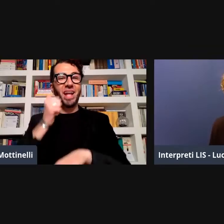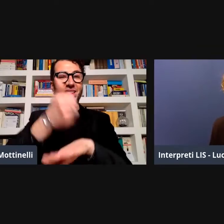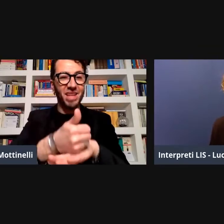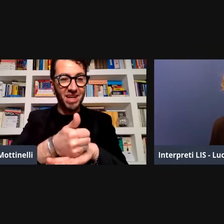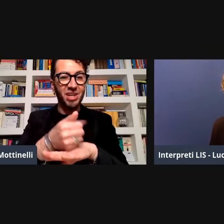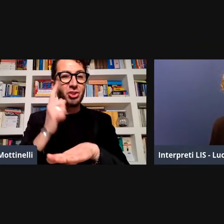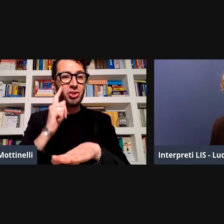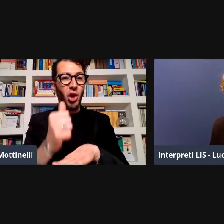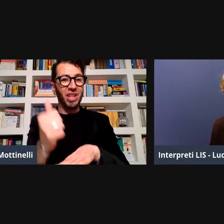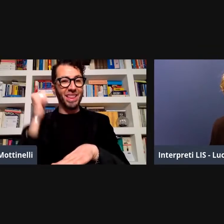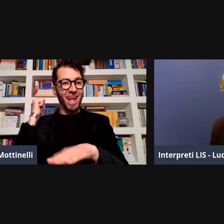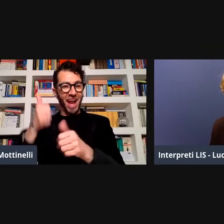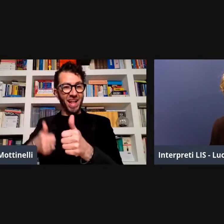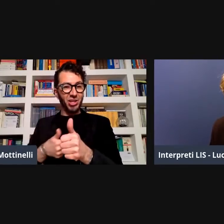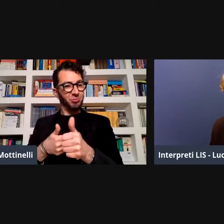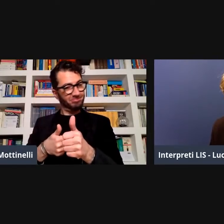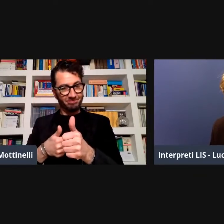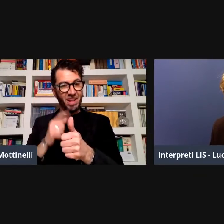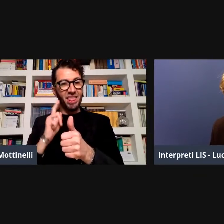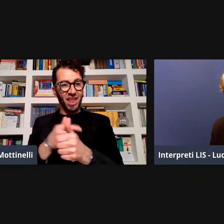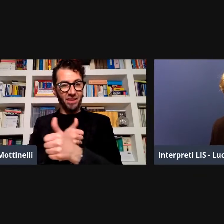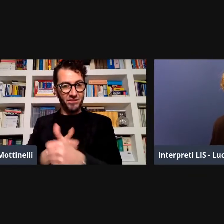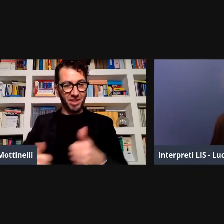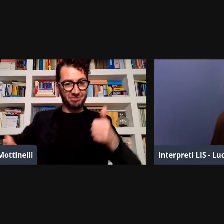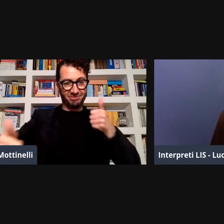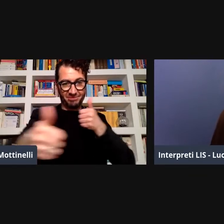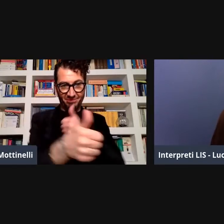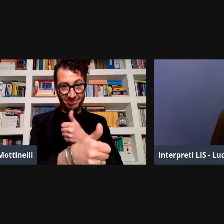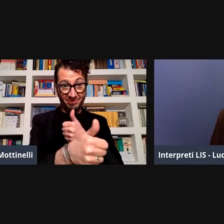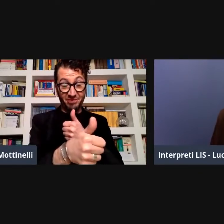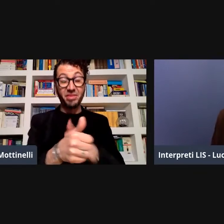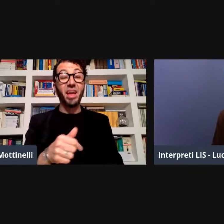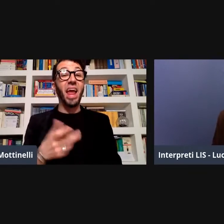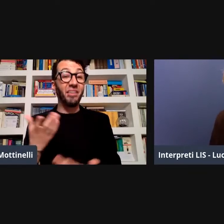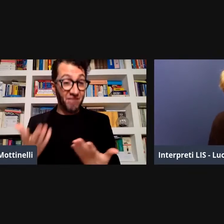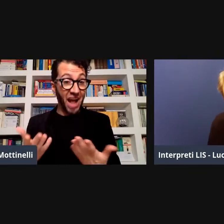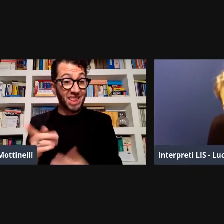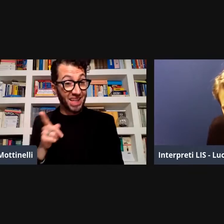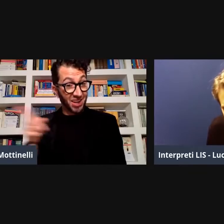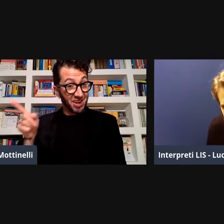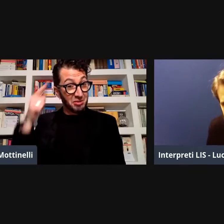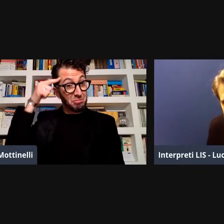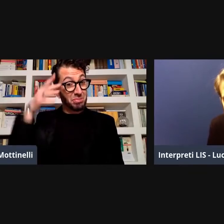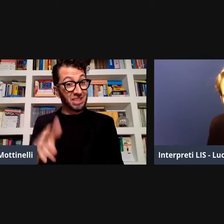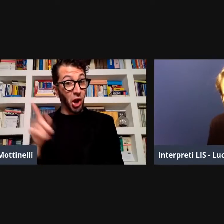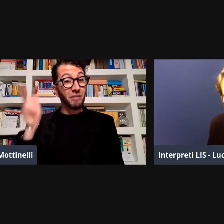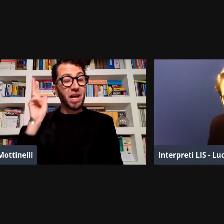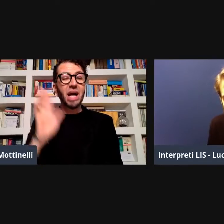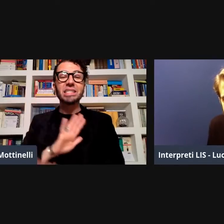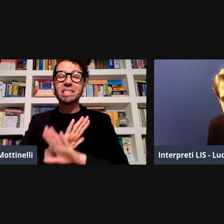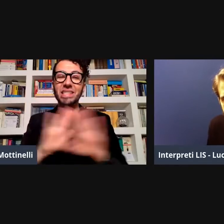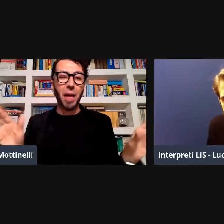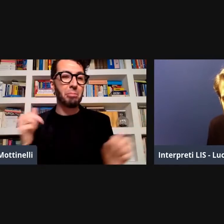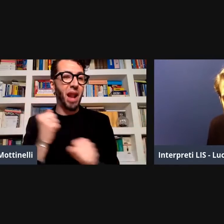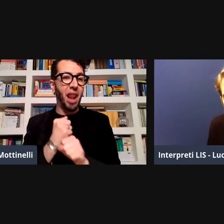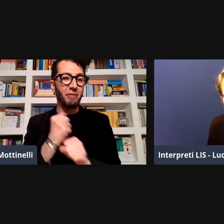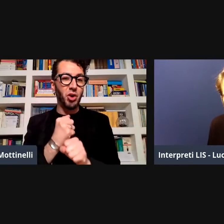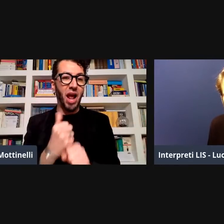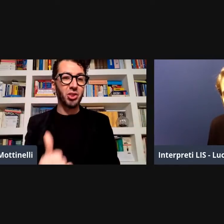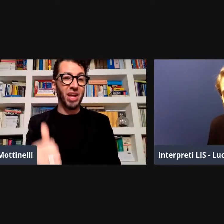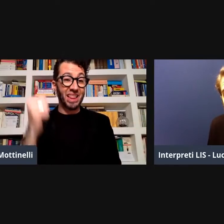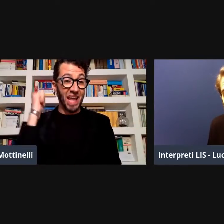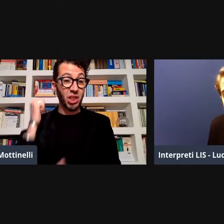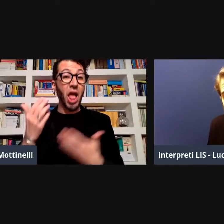come ha detto la Collu i sordi non devono essere dietro le persone udenti ma davanti si parla di